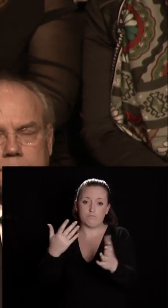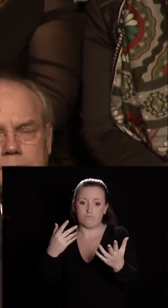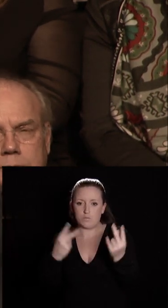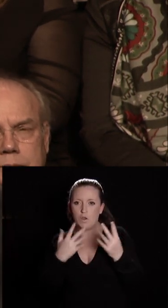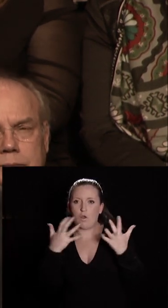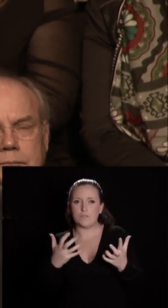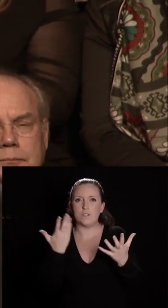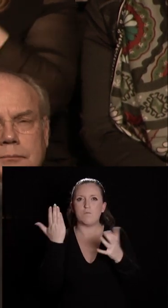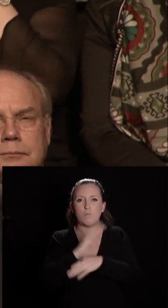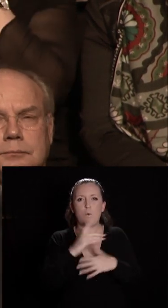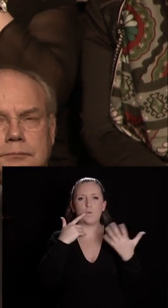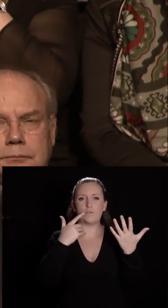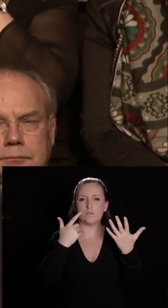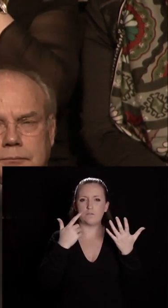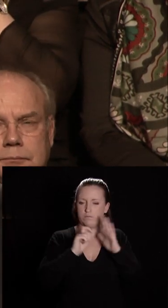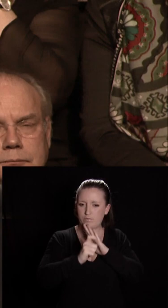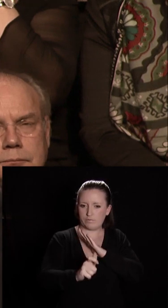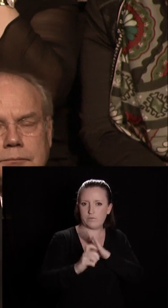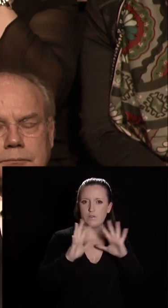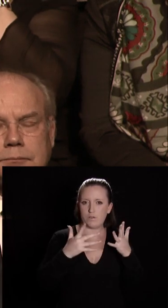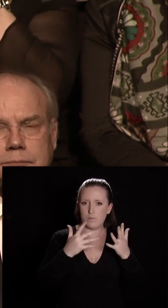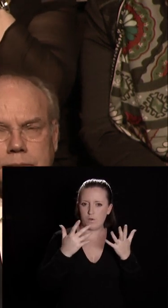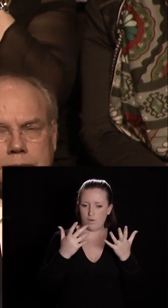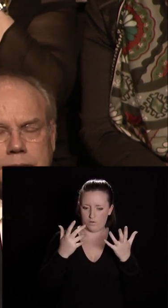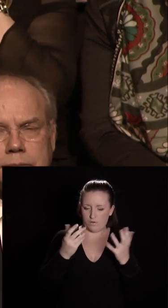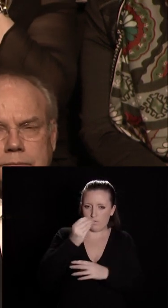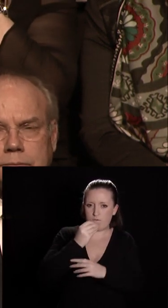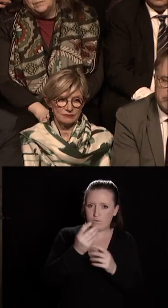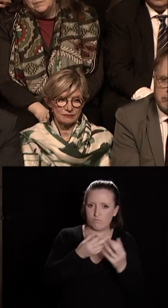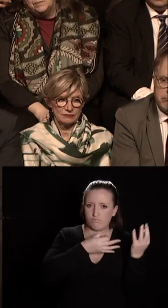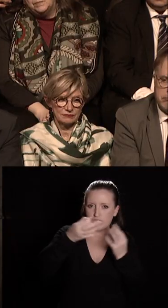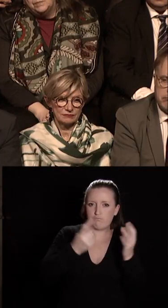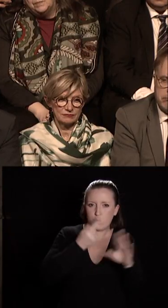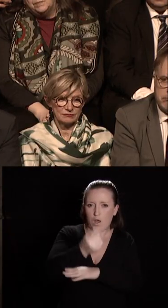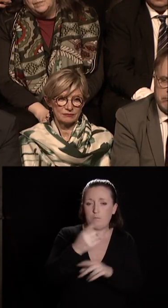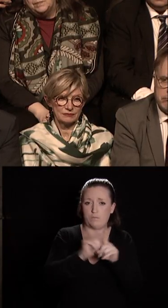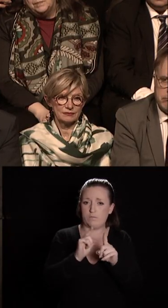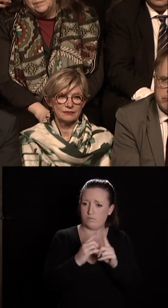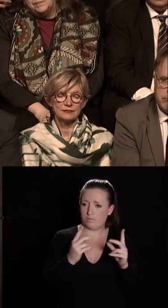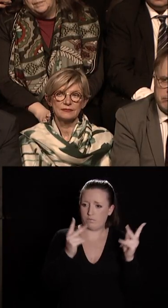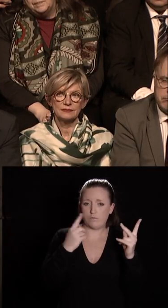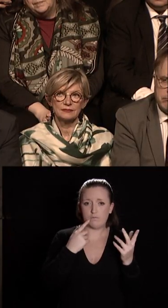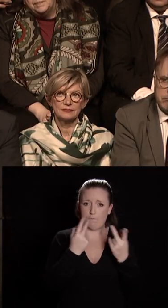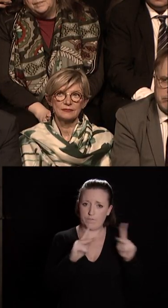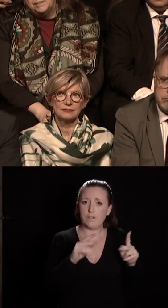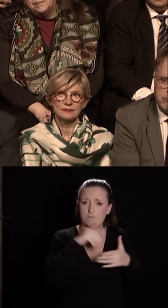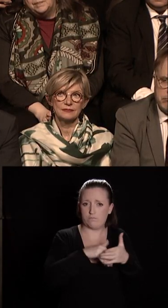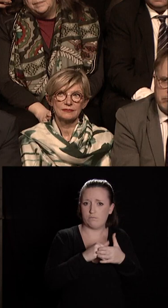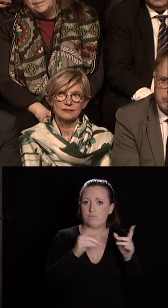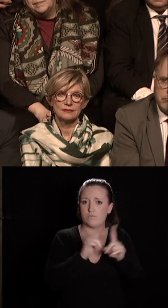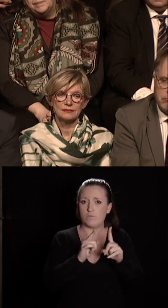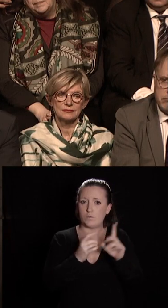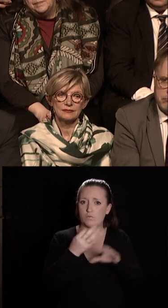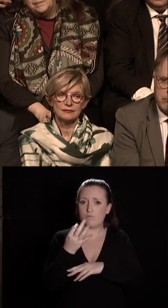système alimentaire durable, à la fois urbain et rural. Notre collectivité fait de l